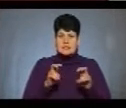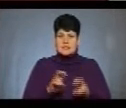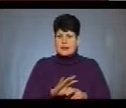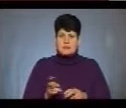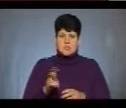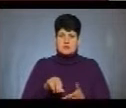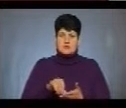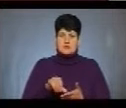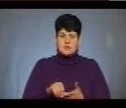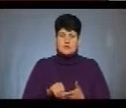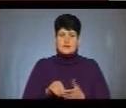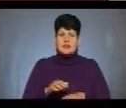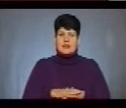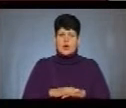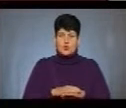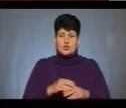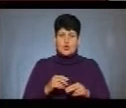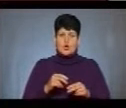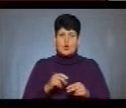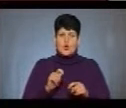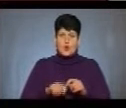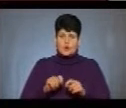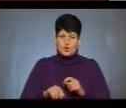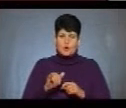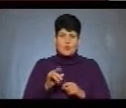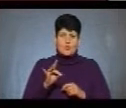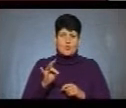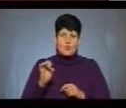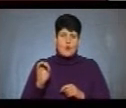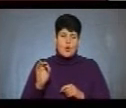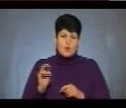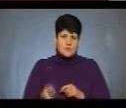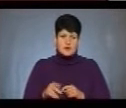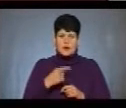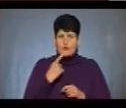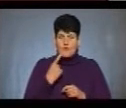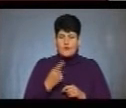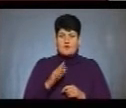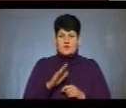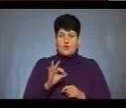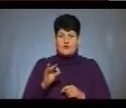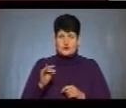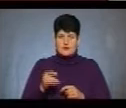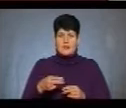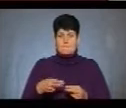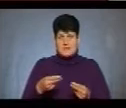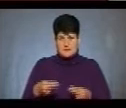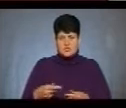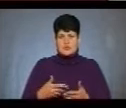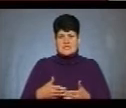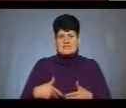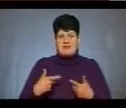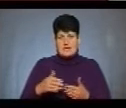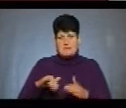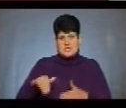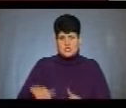прийшли представники фракцій народного контролю та Укропу. За словами голови обласної ради Віктора Овчарука, вони підпишуть звернення пізніше. Більше про